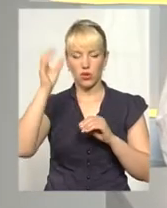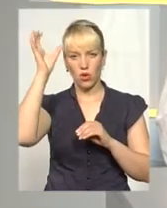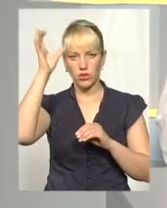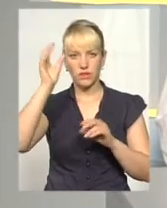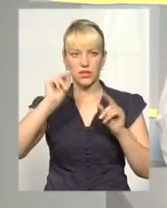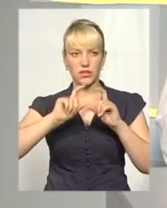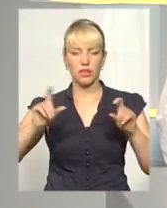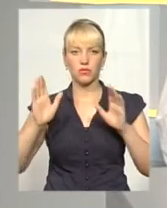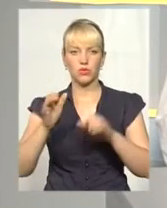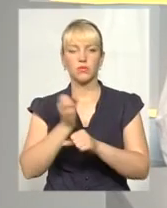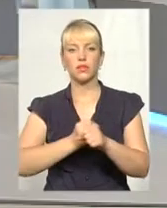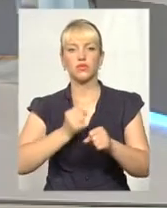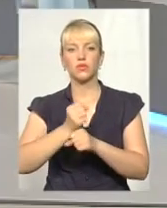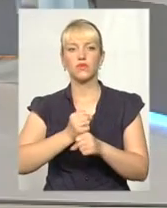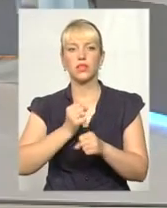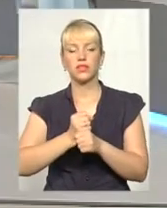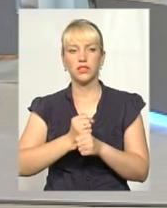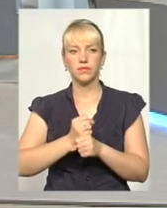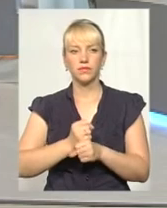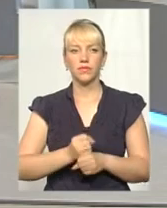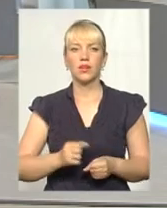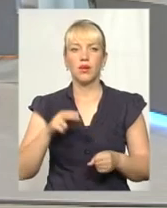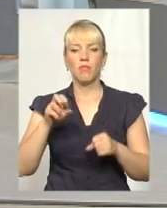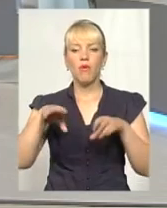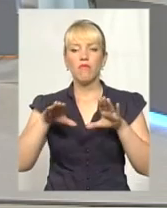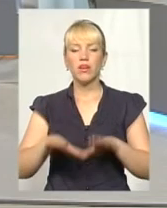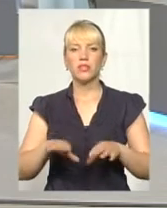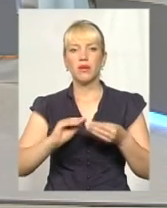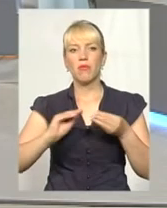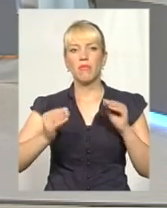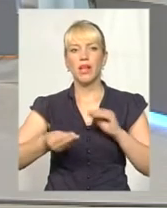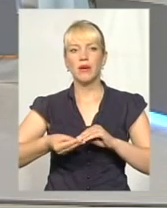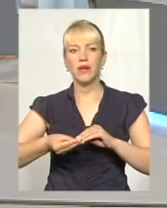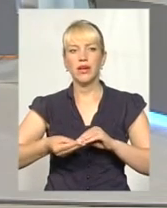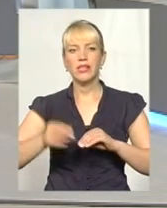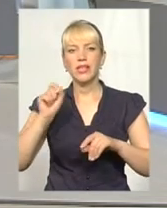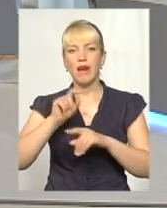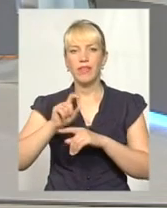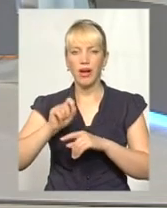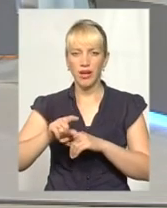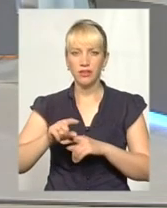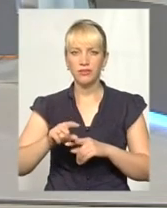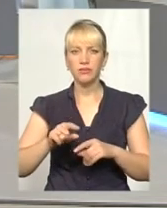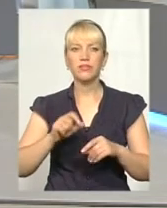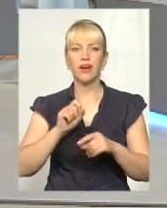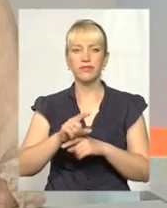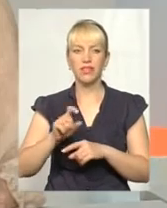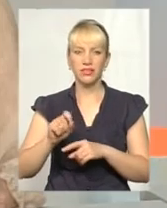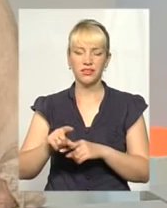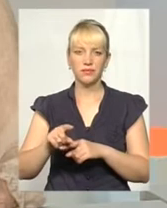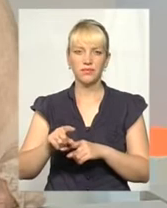працювати по вирішенню проблем, завдань, прошу пробачення, завдань